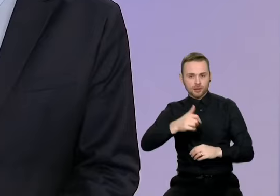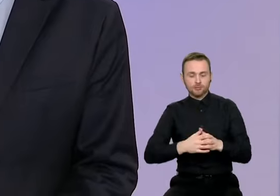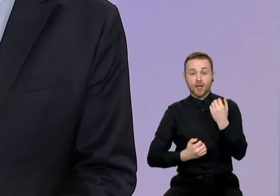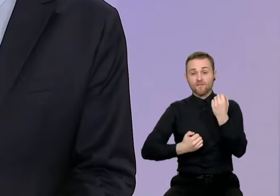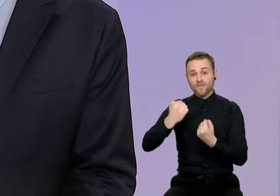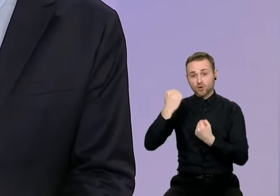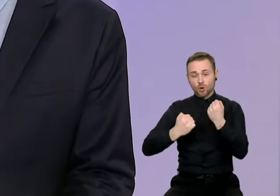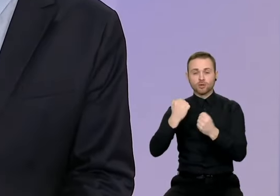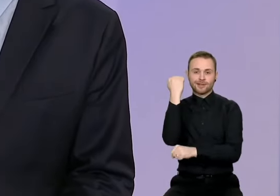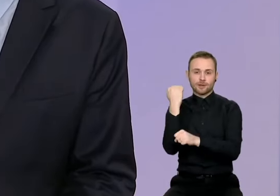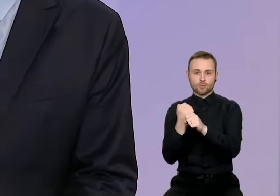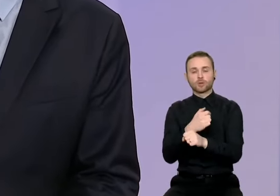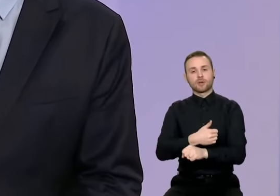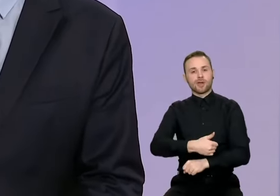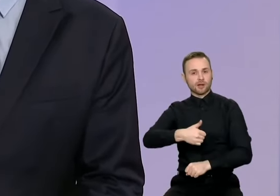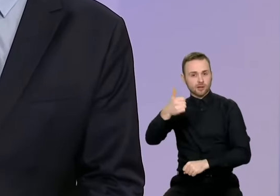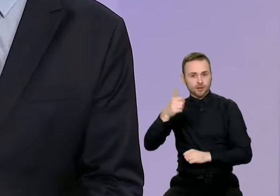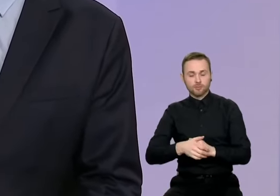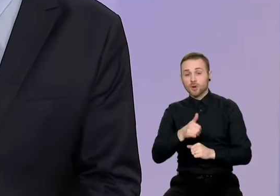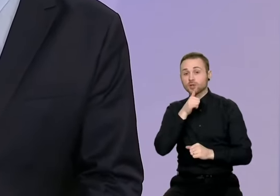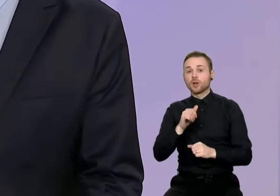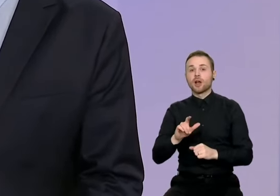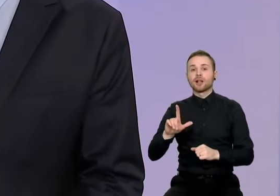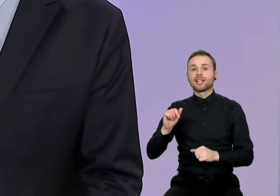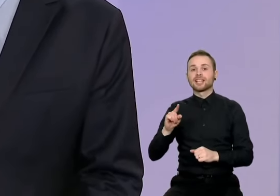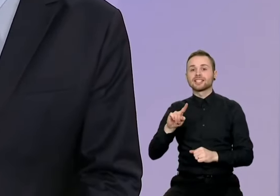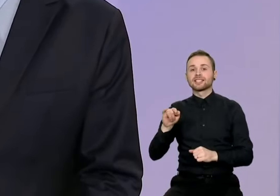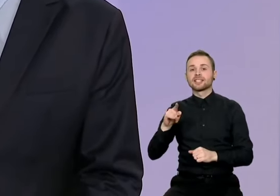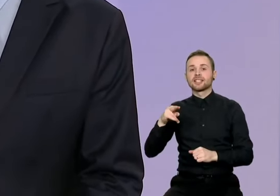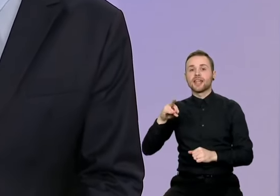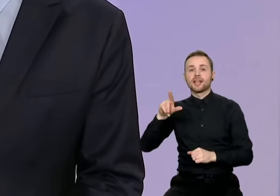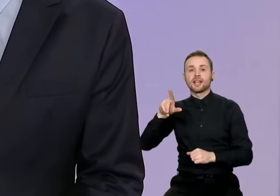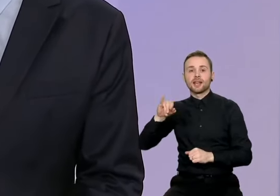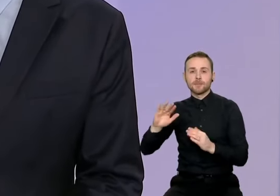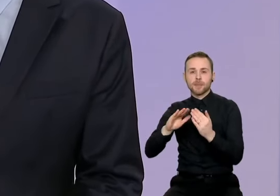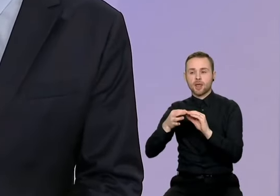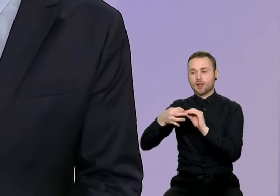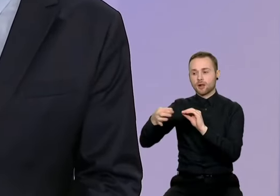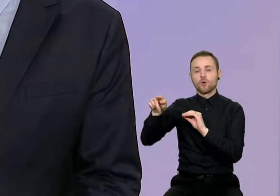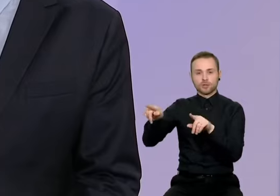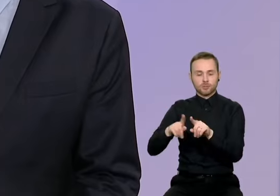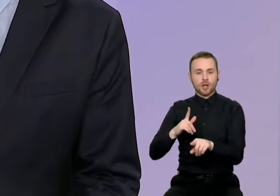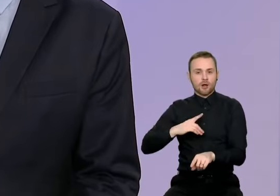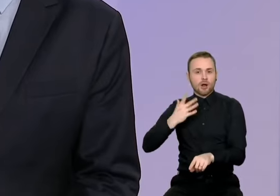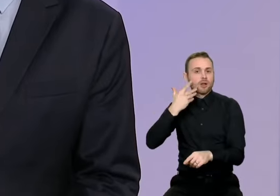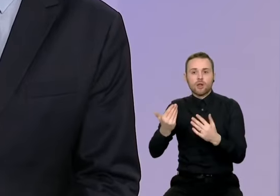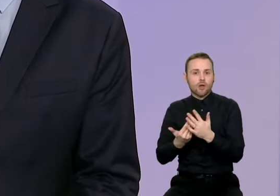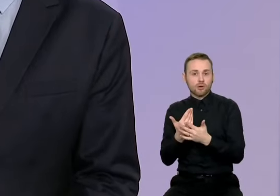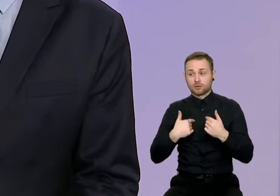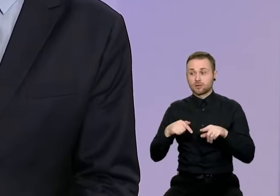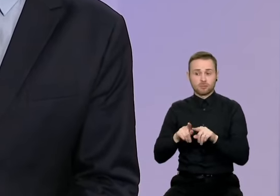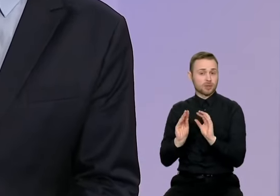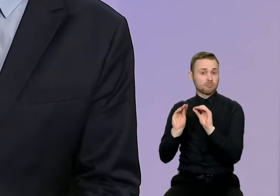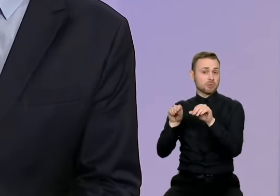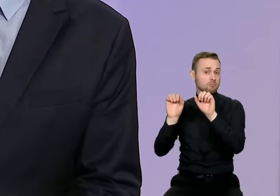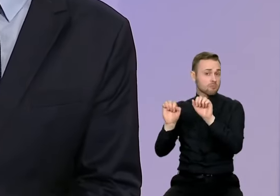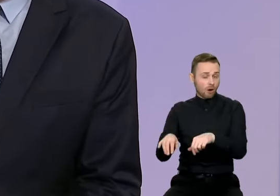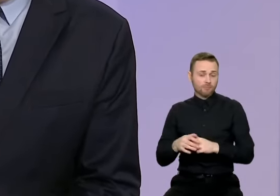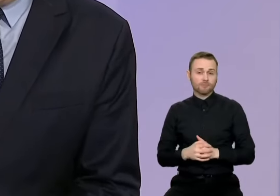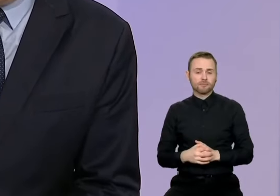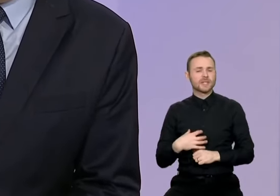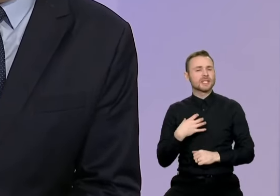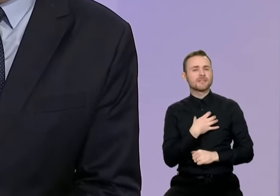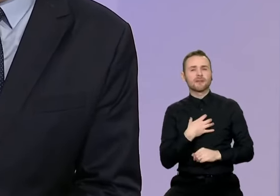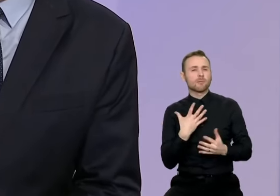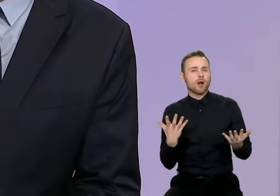derinimas nauja. Čia nėra planos. Maršrutai, pavyzdžiui, lasdinėliai laukia naujų maršrutų. Bet dar vienas dalykas, pats svarbiausias iš tiesų, tai